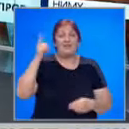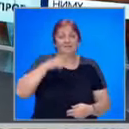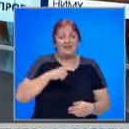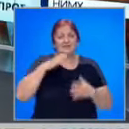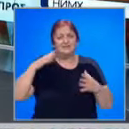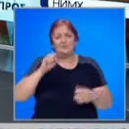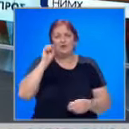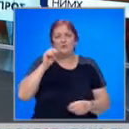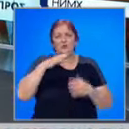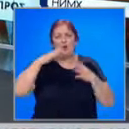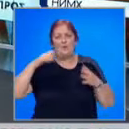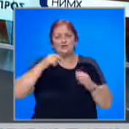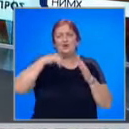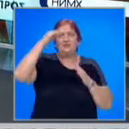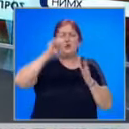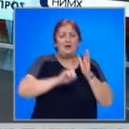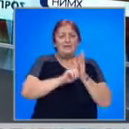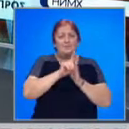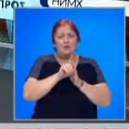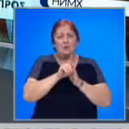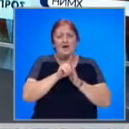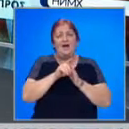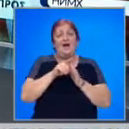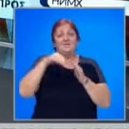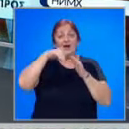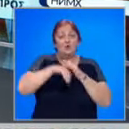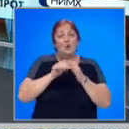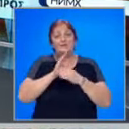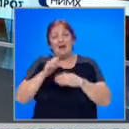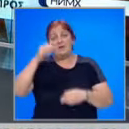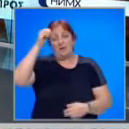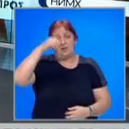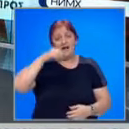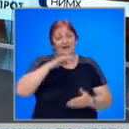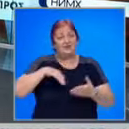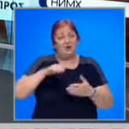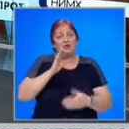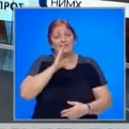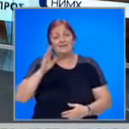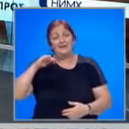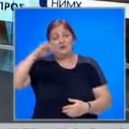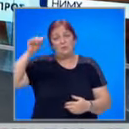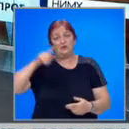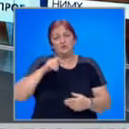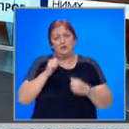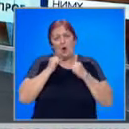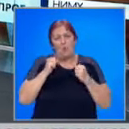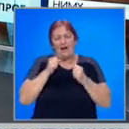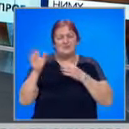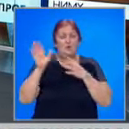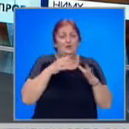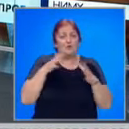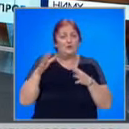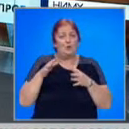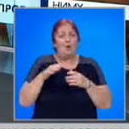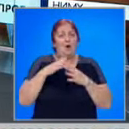пореден ден с предупреждение за опасно високи температури. А в юго-западна България и в районите на север от планините ще бъде и